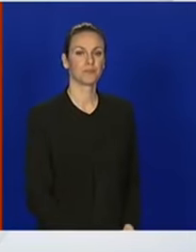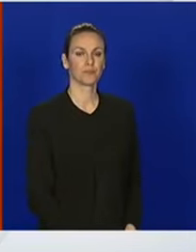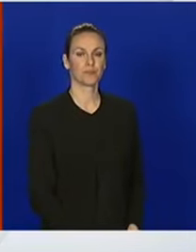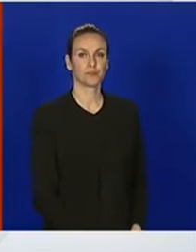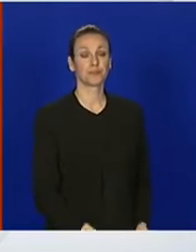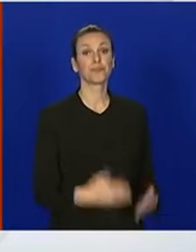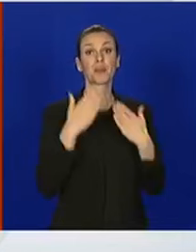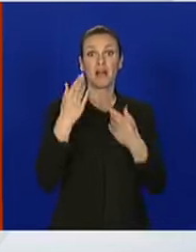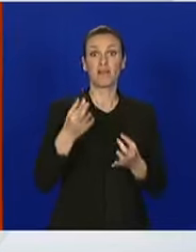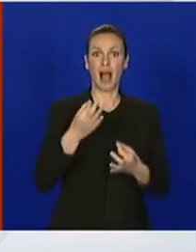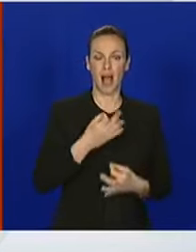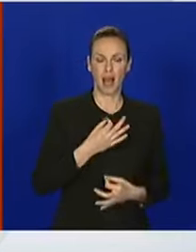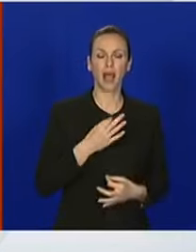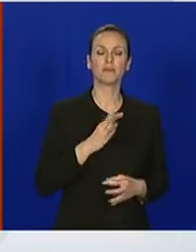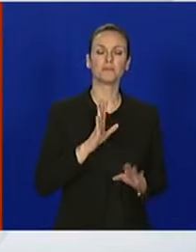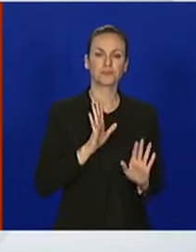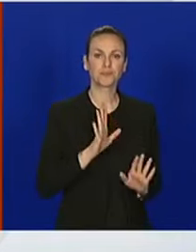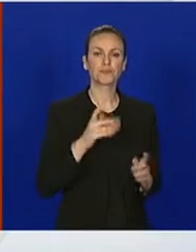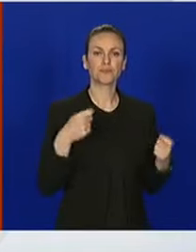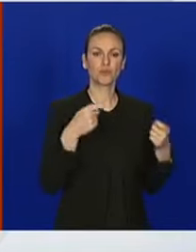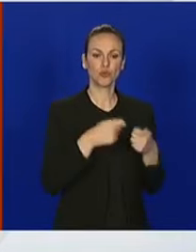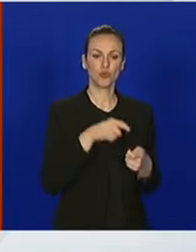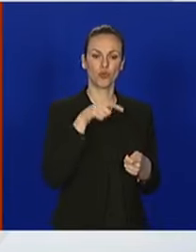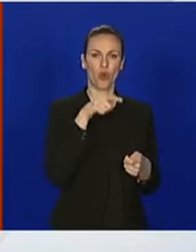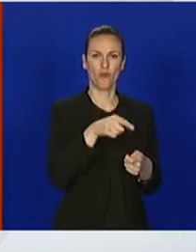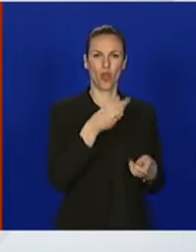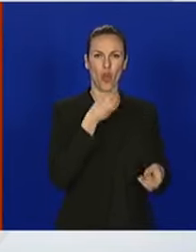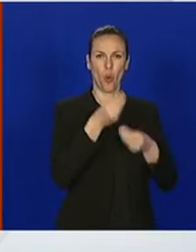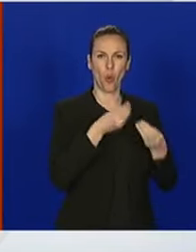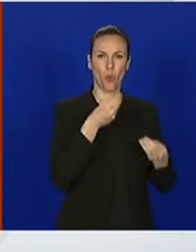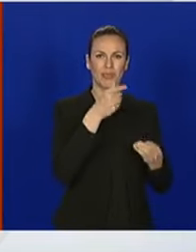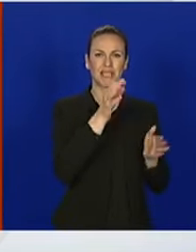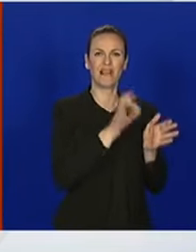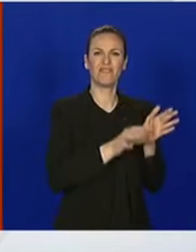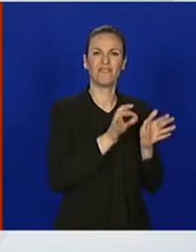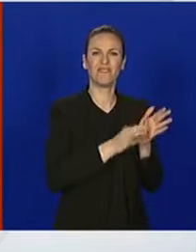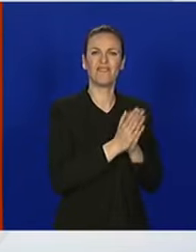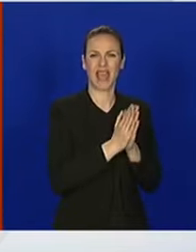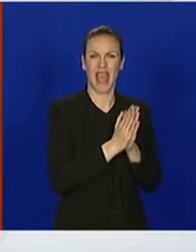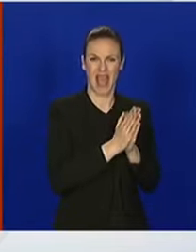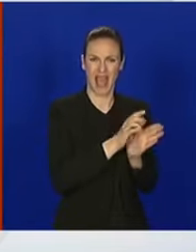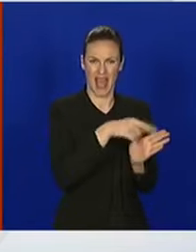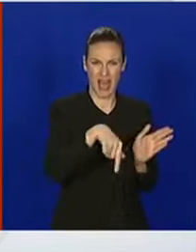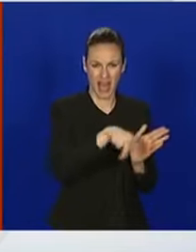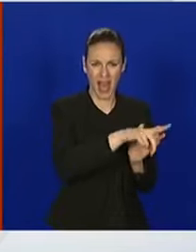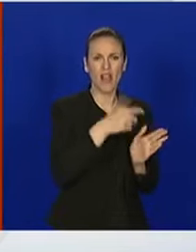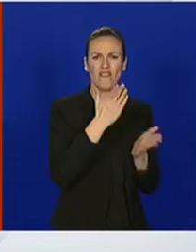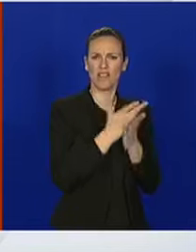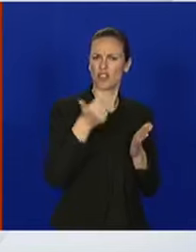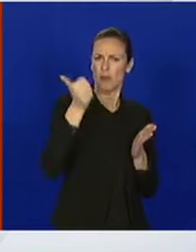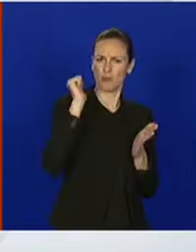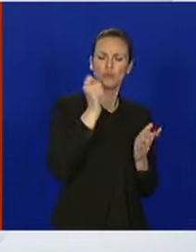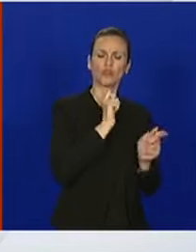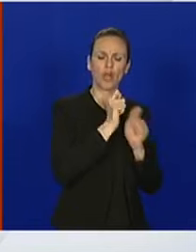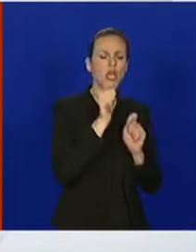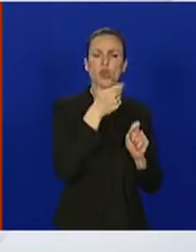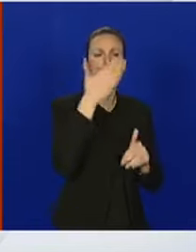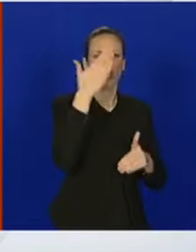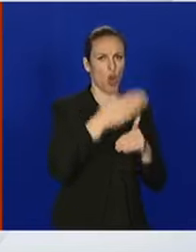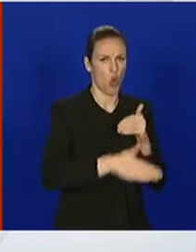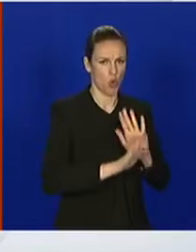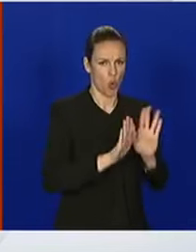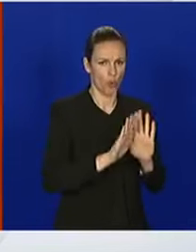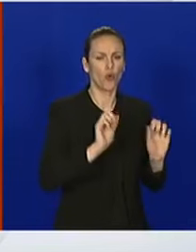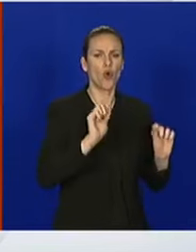Hvala na pitanje. Što se tiče ovih uputa za vjerske obrede, o tome sam govorio jučer, one još nisu završene, nisu